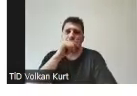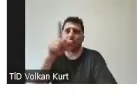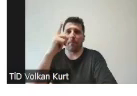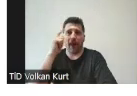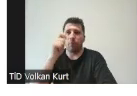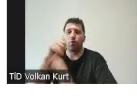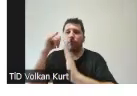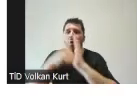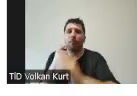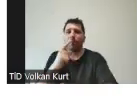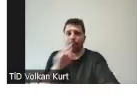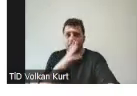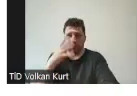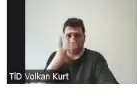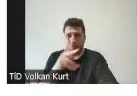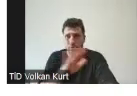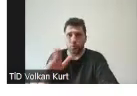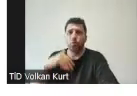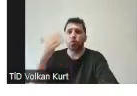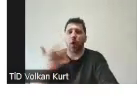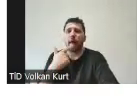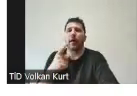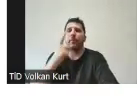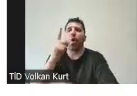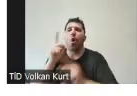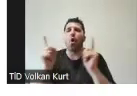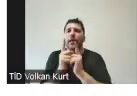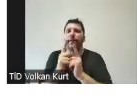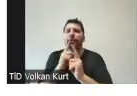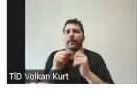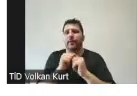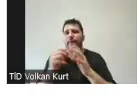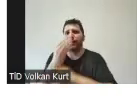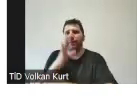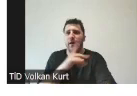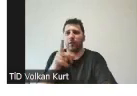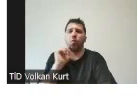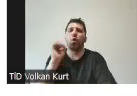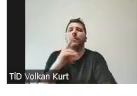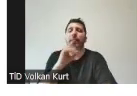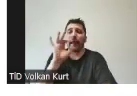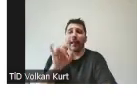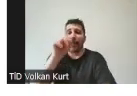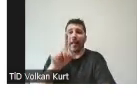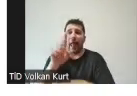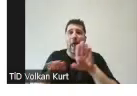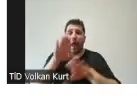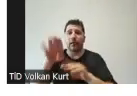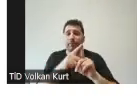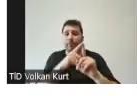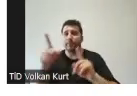formunu bitirdikten sonra bir özet sayfası çıkacak karşınıza göndermeden ta ilk adımdan bu yana